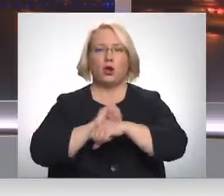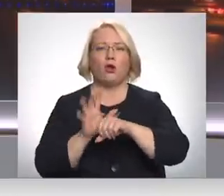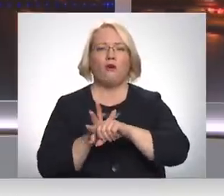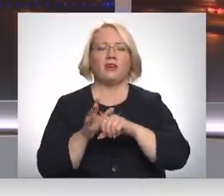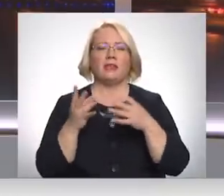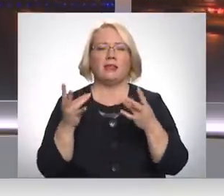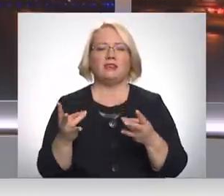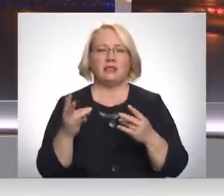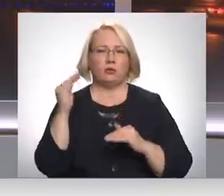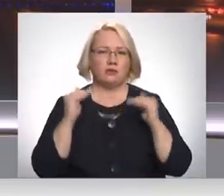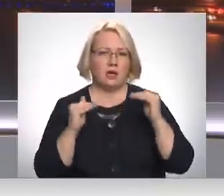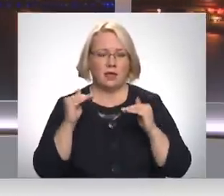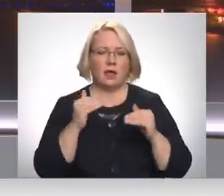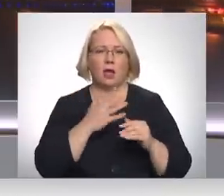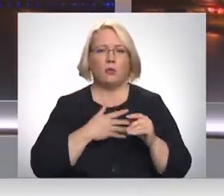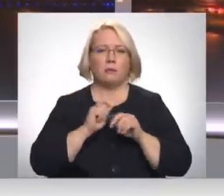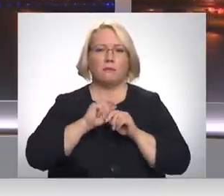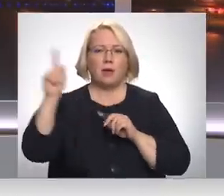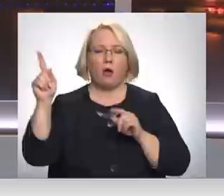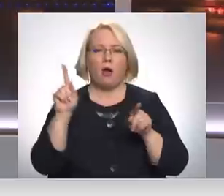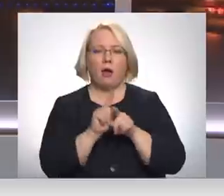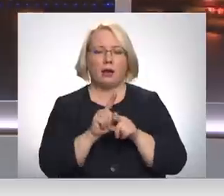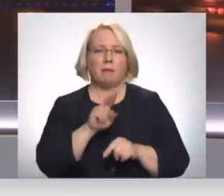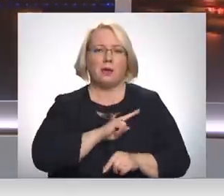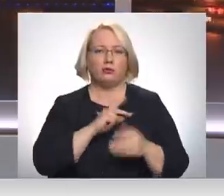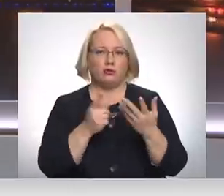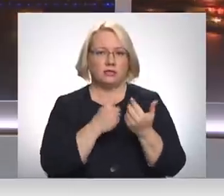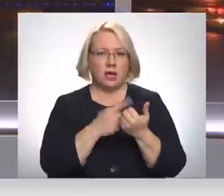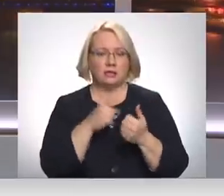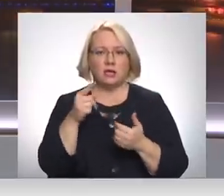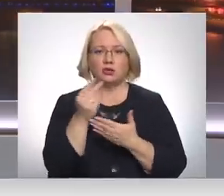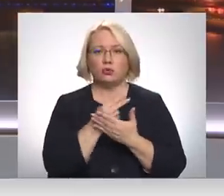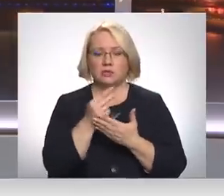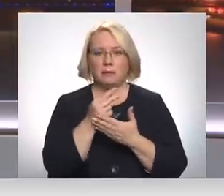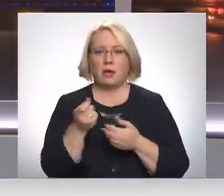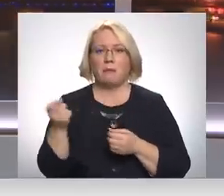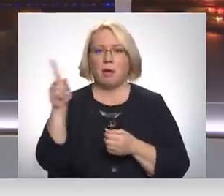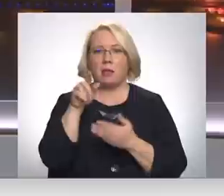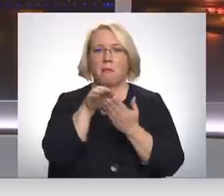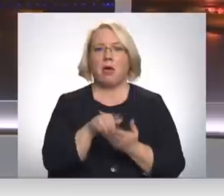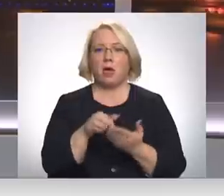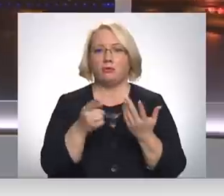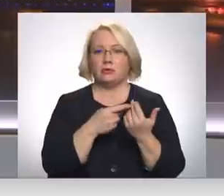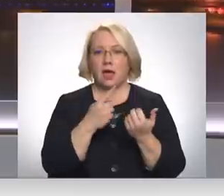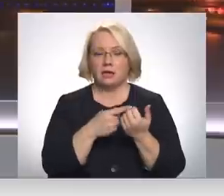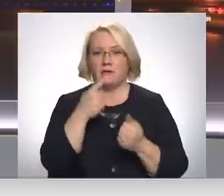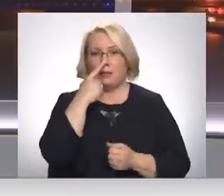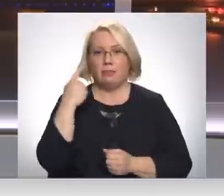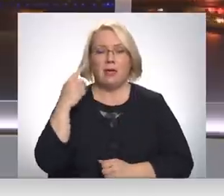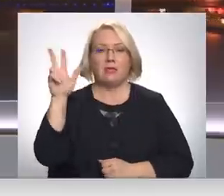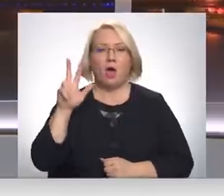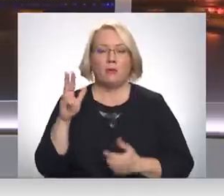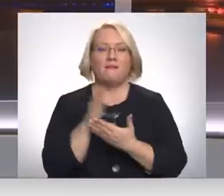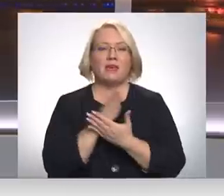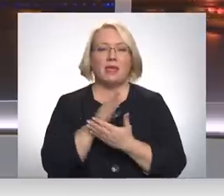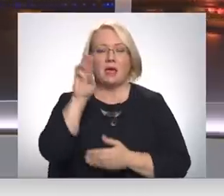statistikā būtisks pieaugums fiksēts arī mirušo skaitā. Un tas nozīmē, ka palielinās arī bēru skaits. Vēl nesen Daugavpilī vidēji